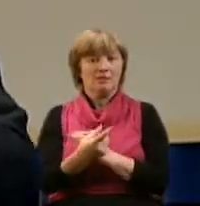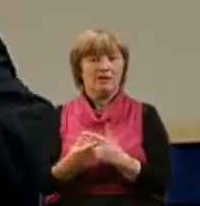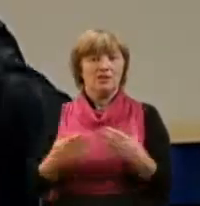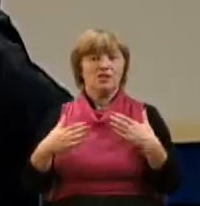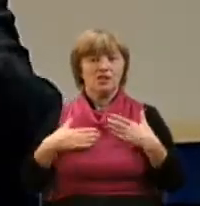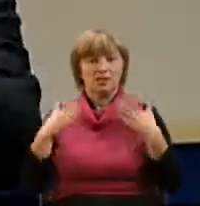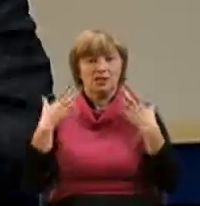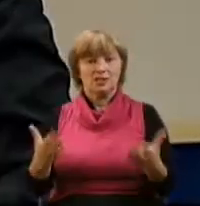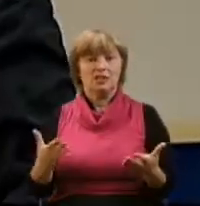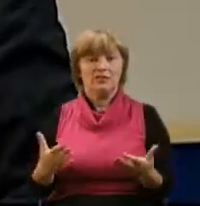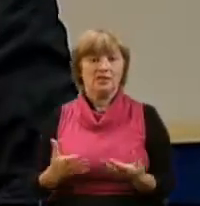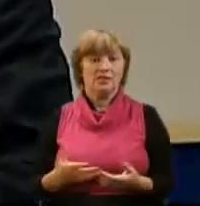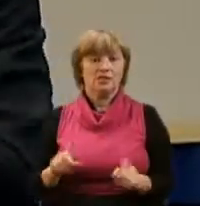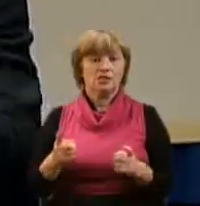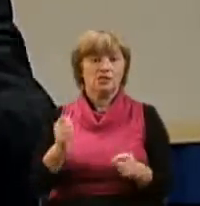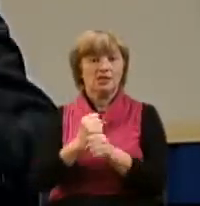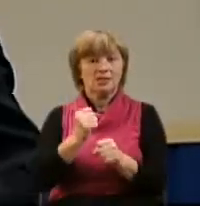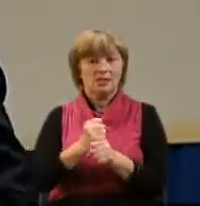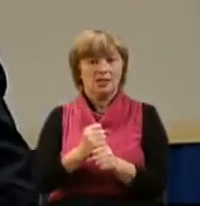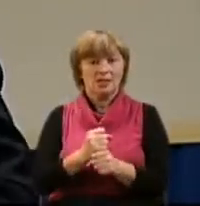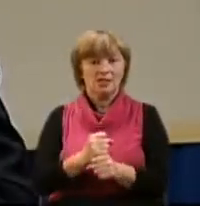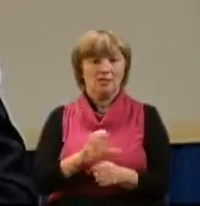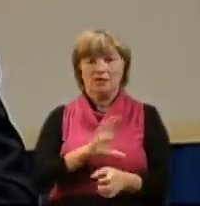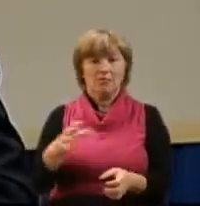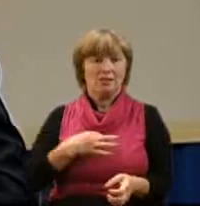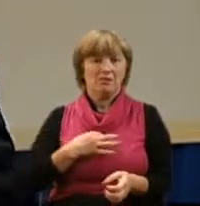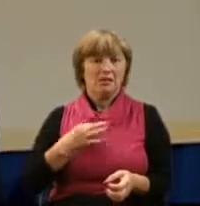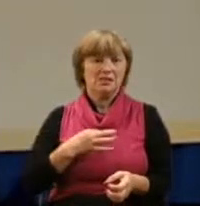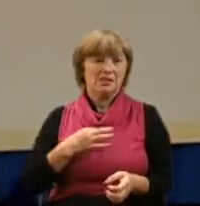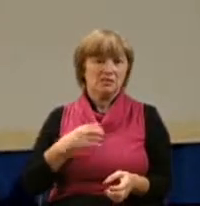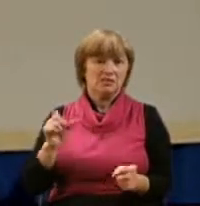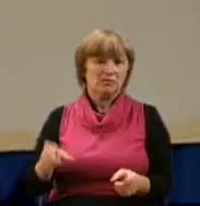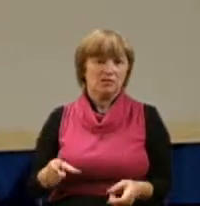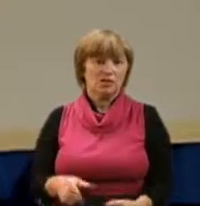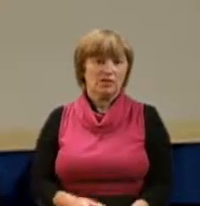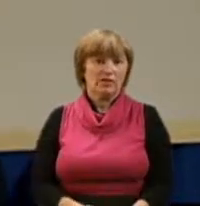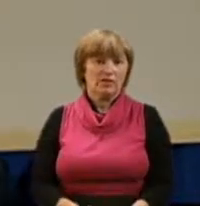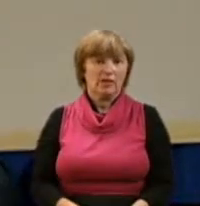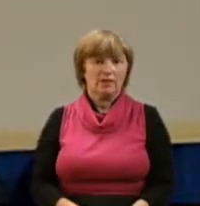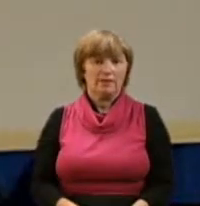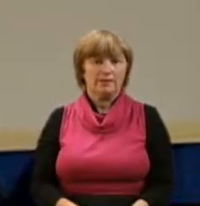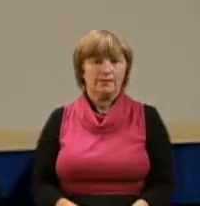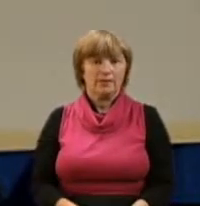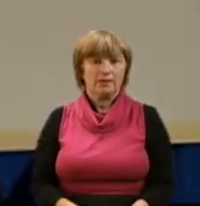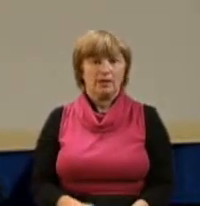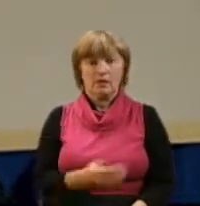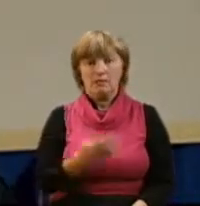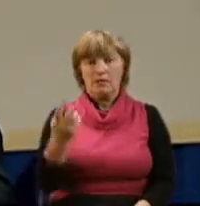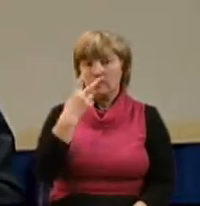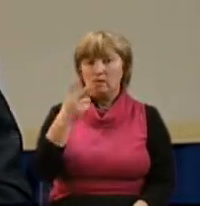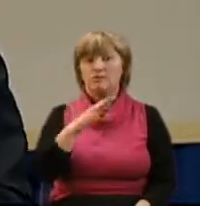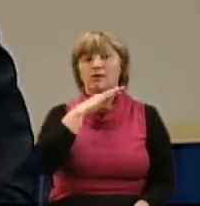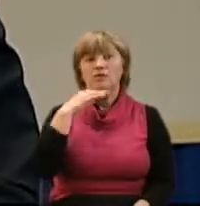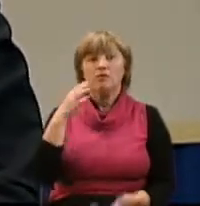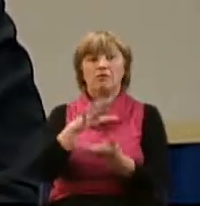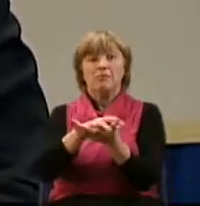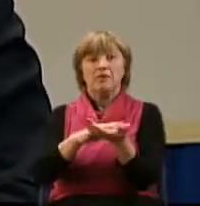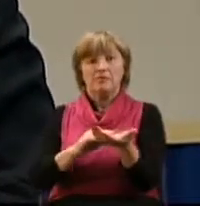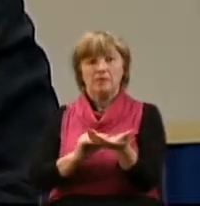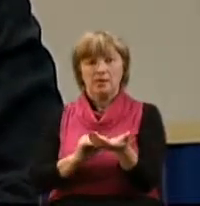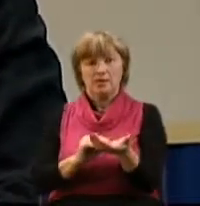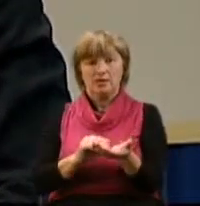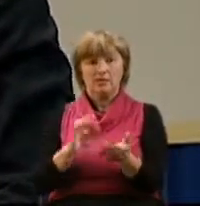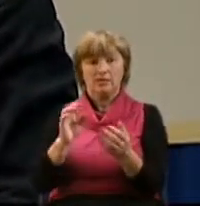инициативу и что-то делать, и не был пассивным человеком. Мы видим много примеров в Священном